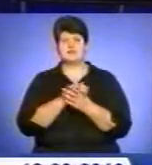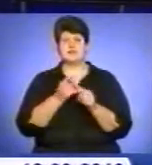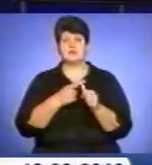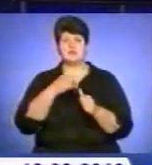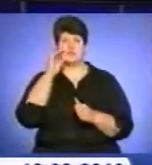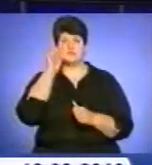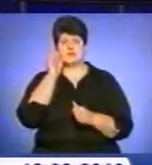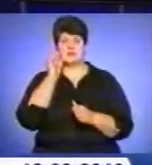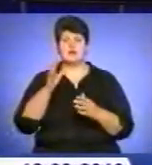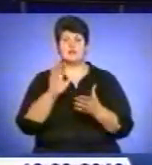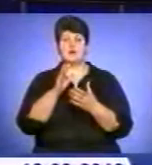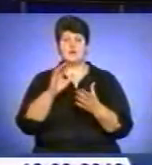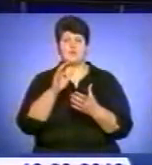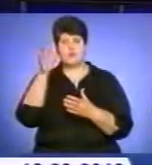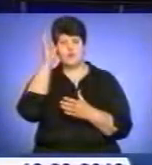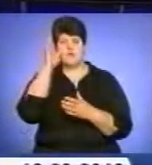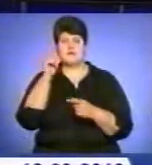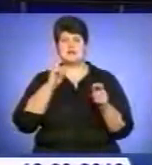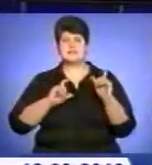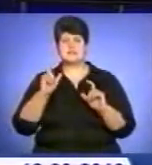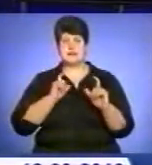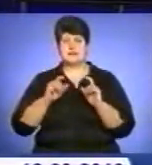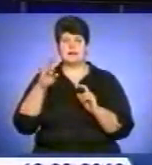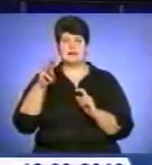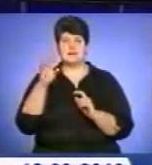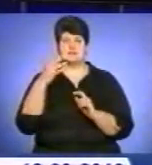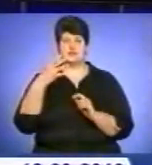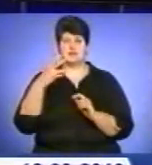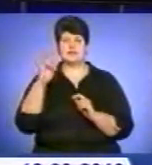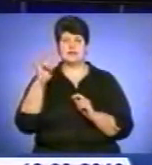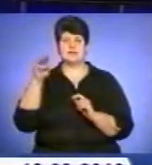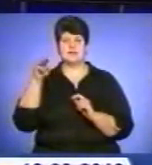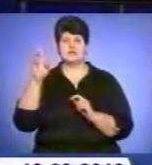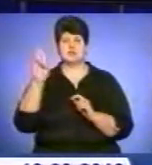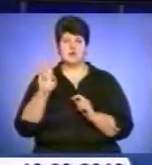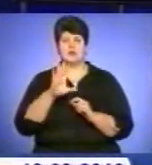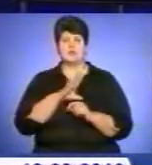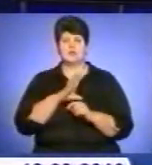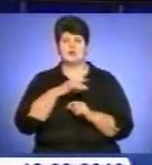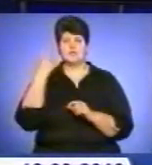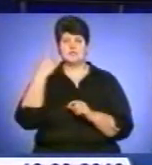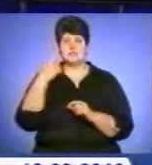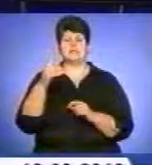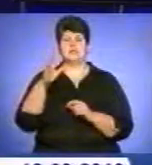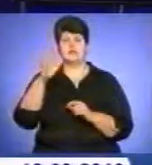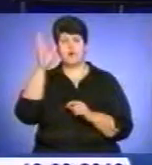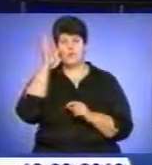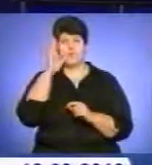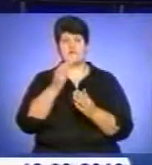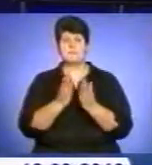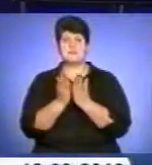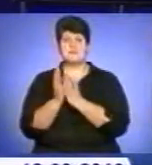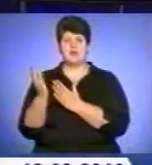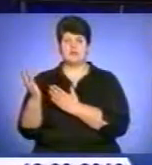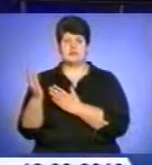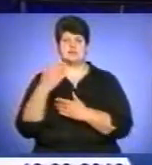Наукова сесія, присвячена 140-річчю НТШ, відбулася в обласній універсальній науковій бібліотеці. Доповіді слухали і